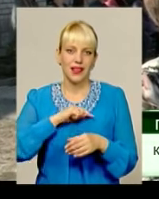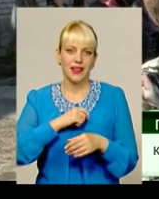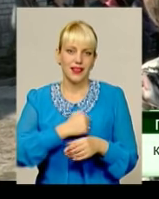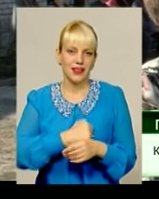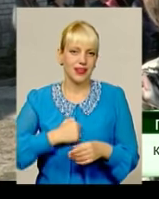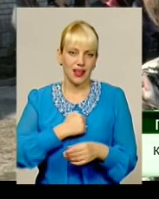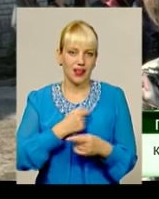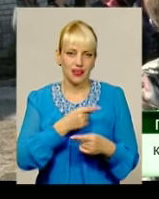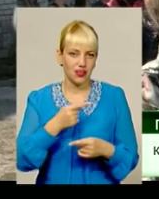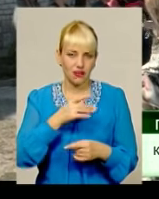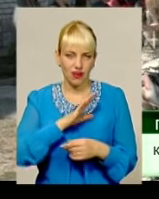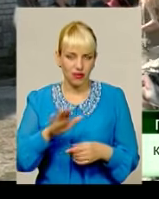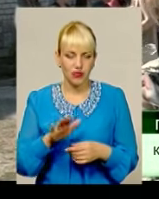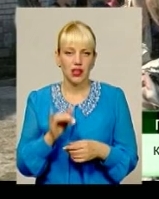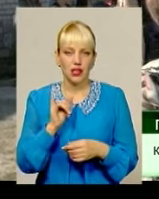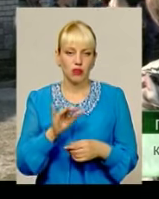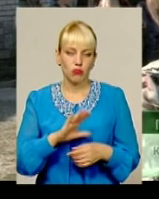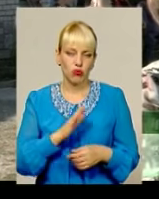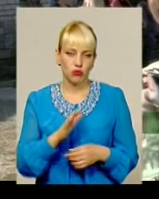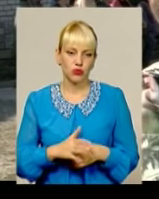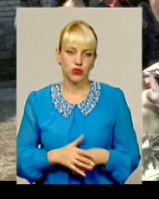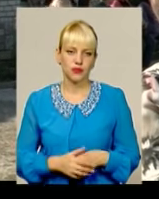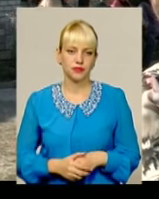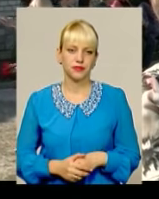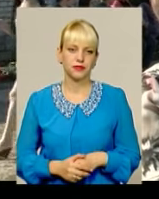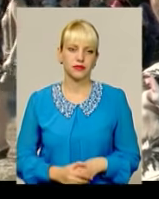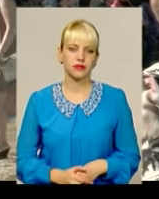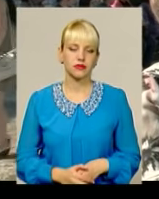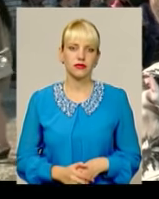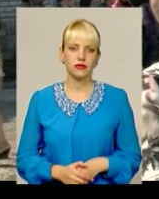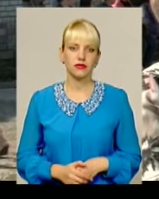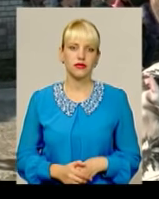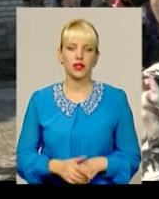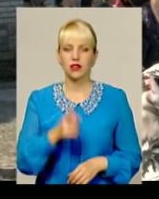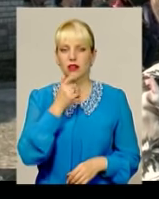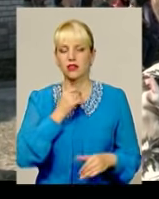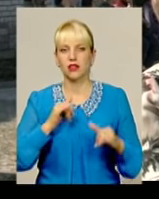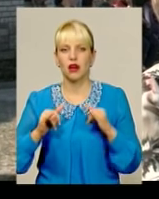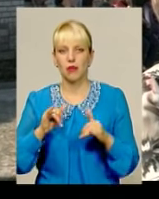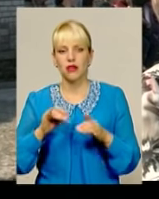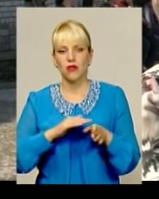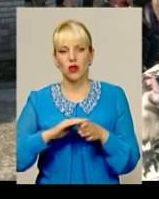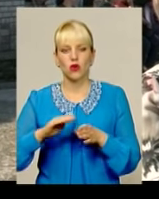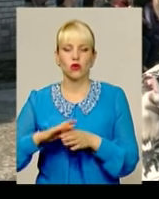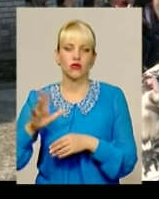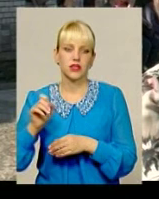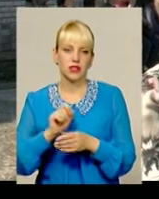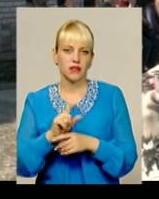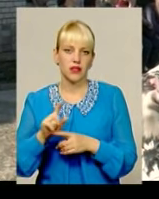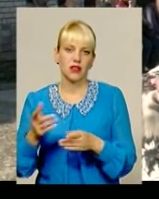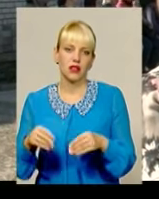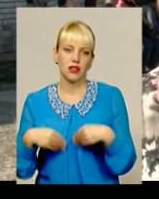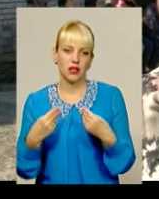був стриманим, виконував всі завдання, ким він доручалися,